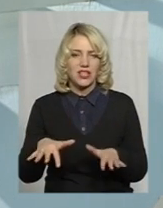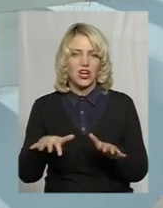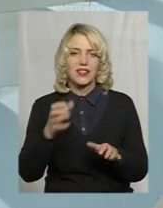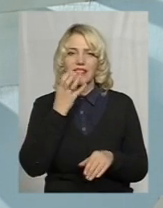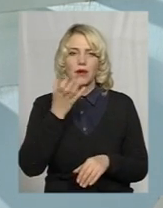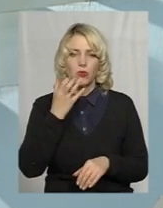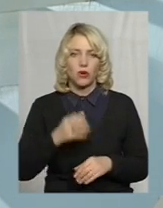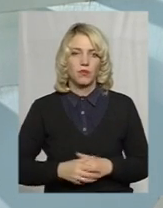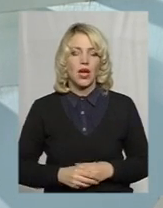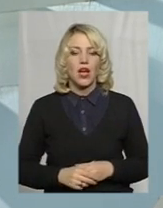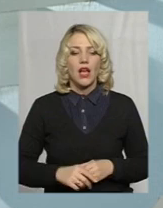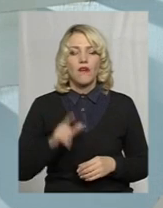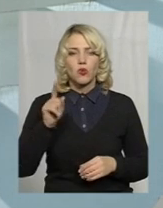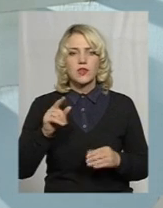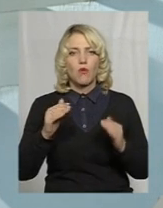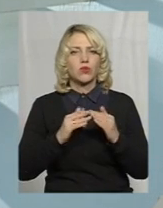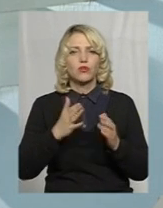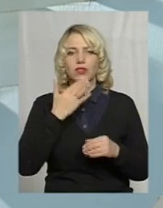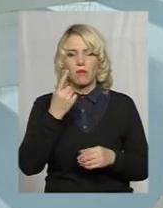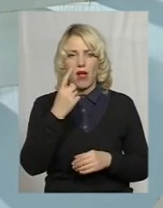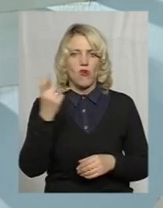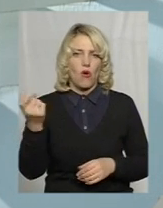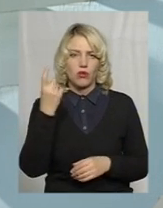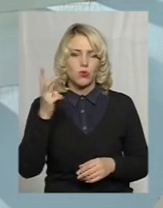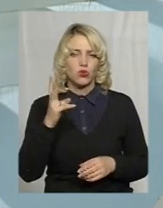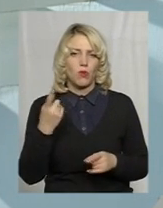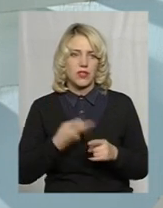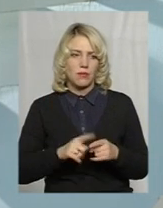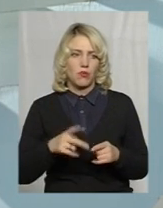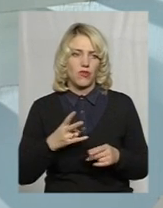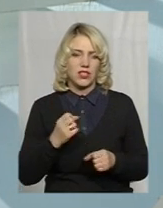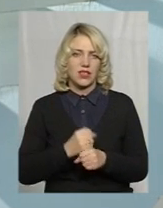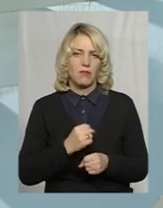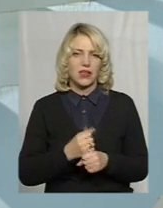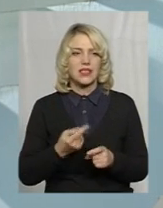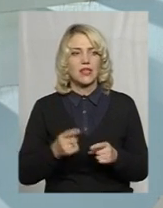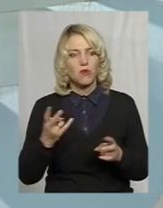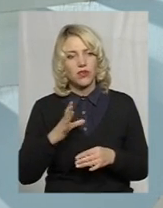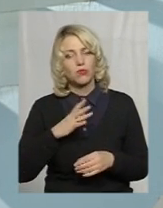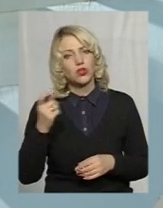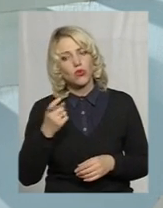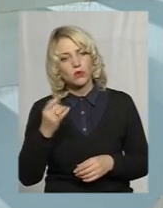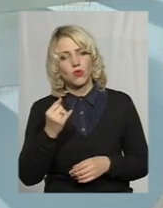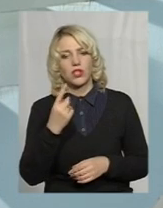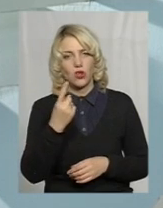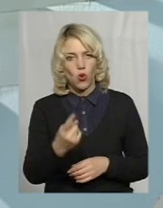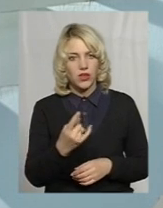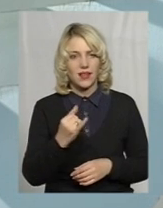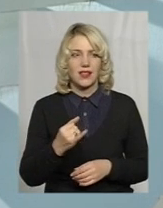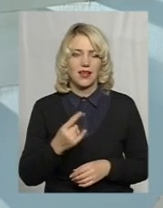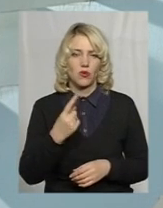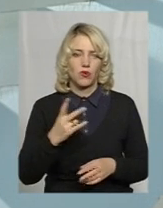тому самому будинку, напевно, немає того господаря, який має цим всім займатися? Ну, то мають бути господарі і один має бути